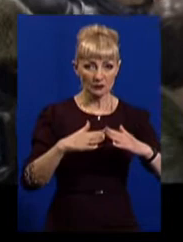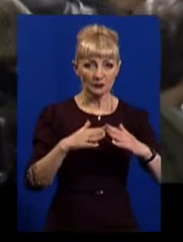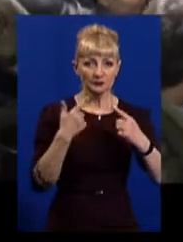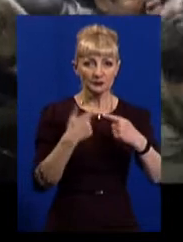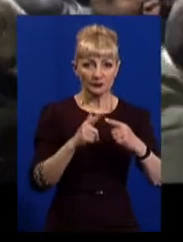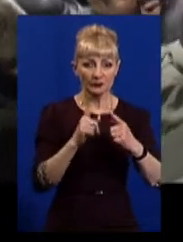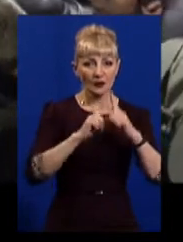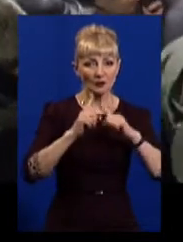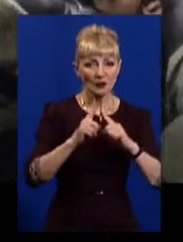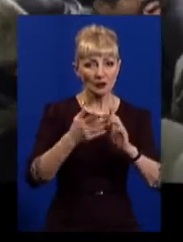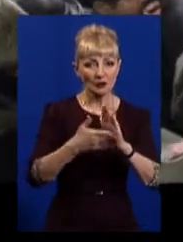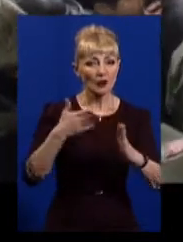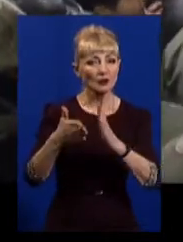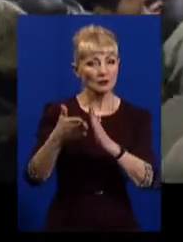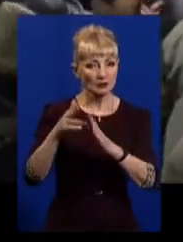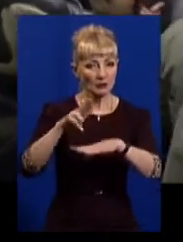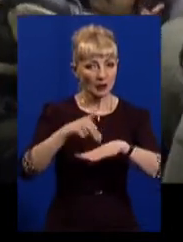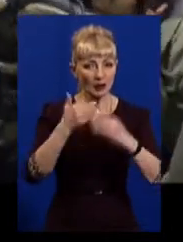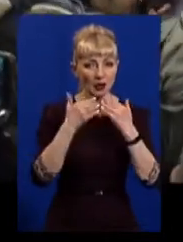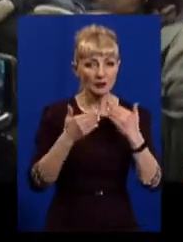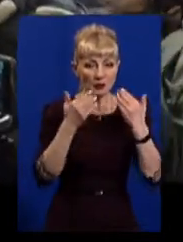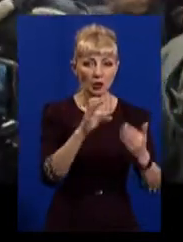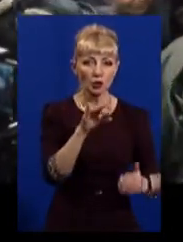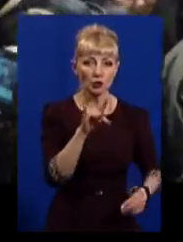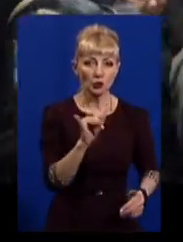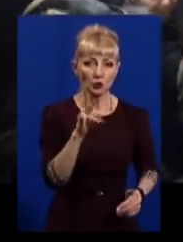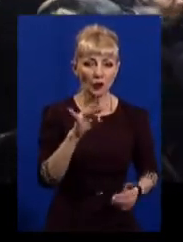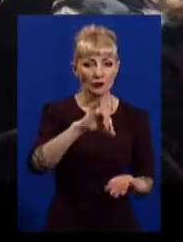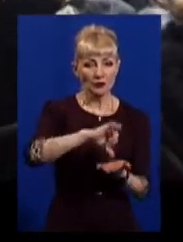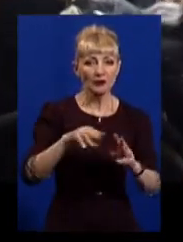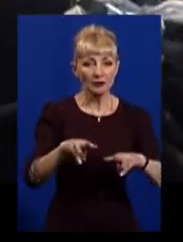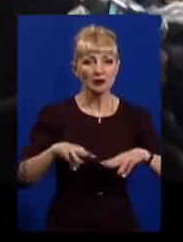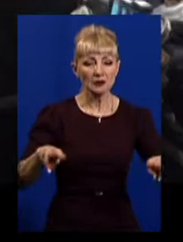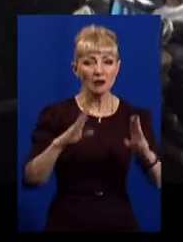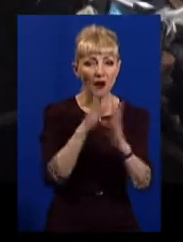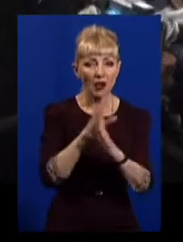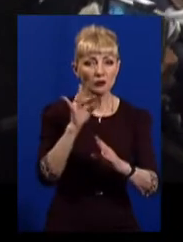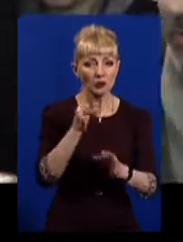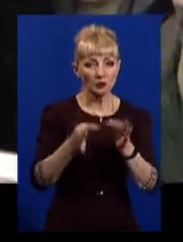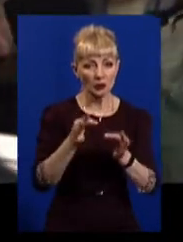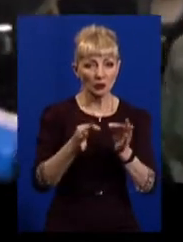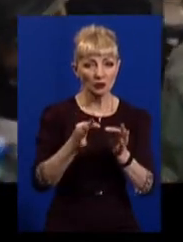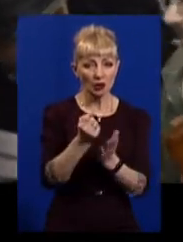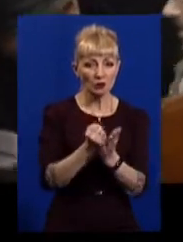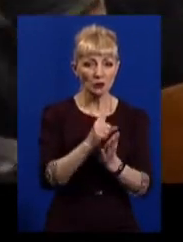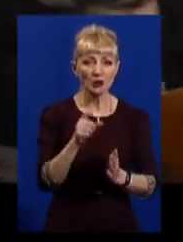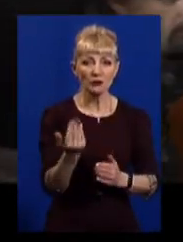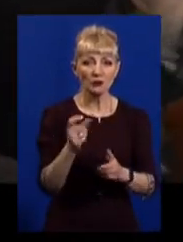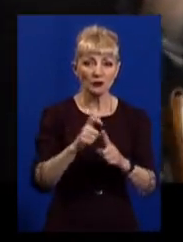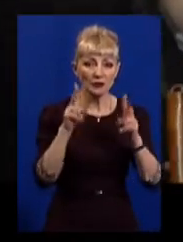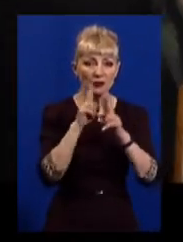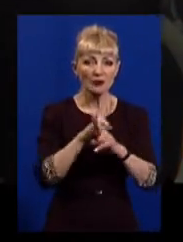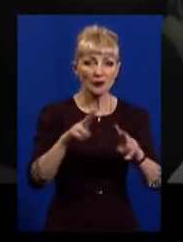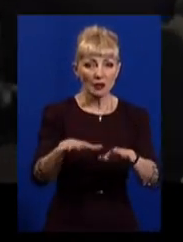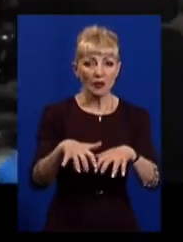завершуються викликом поліції. Туди звернувся Дмитро Струков, представник Міністерства екології та природних ресурсів. За його словами, невідомі